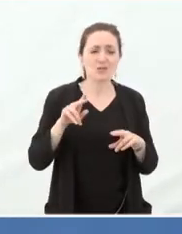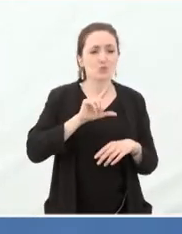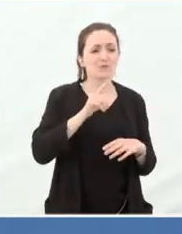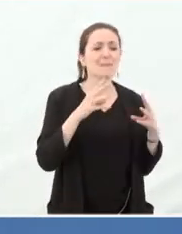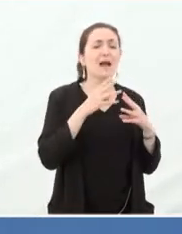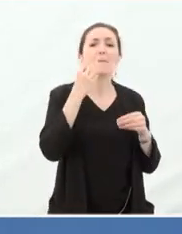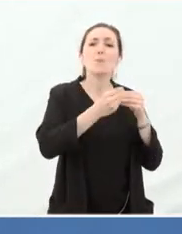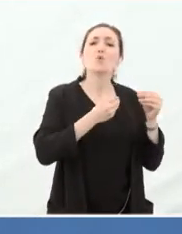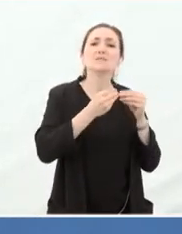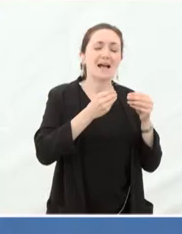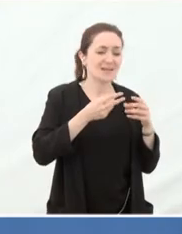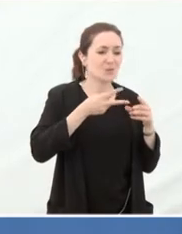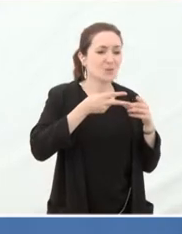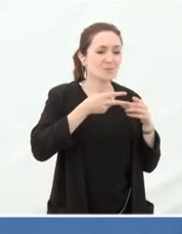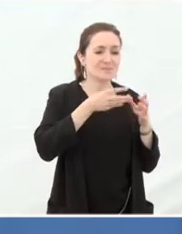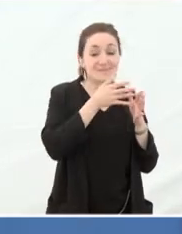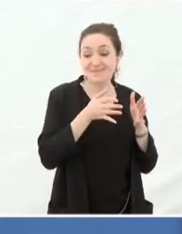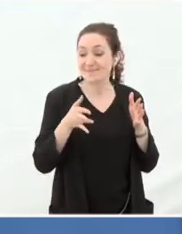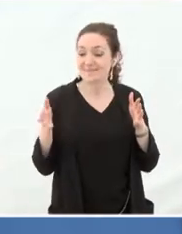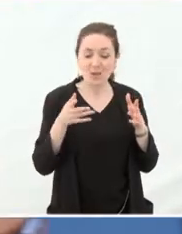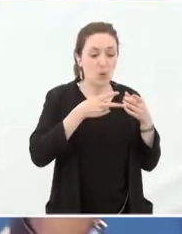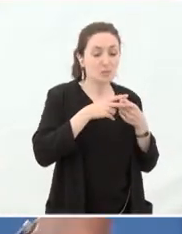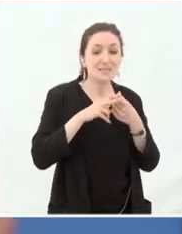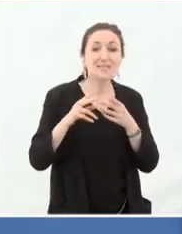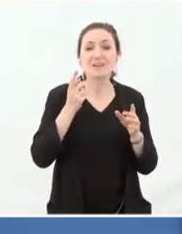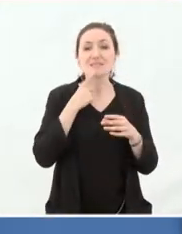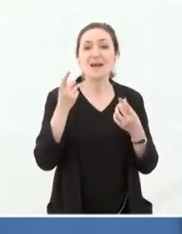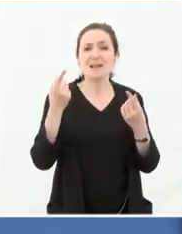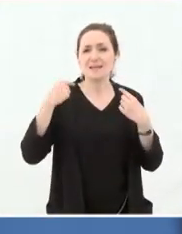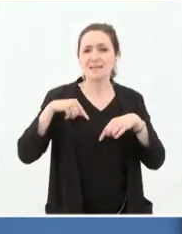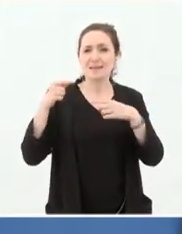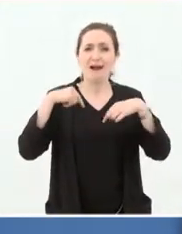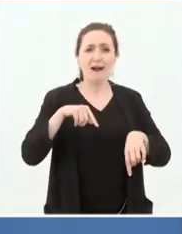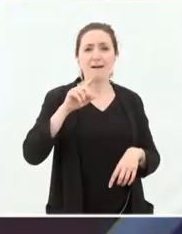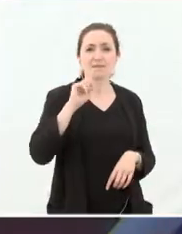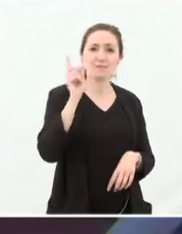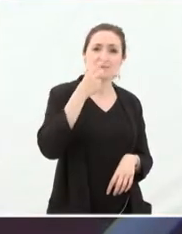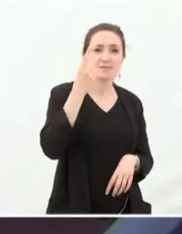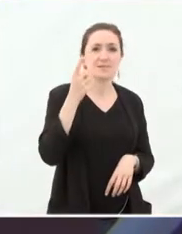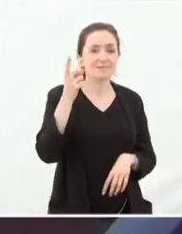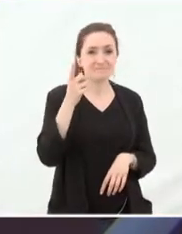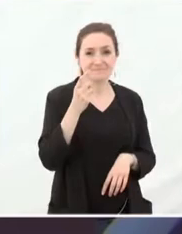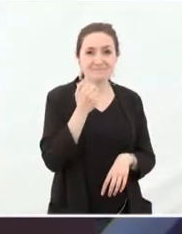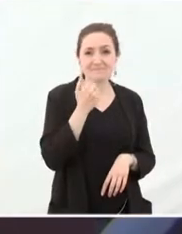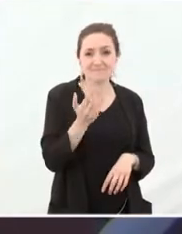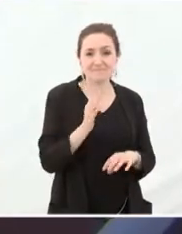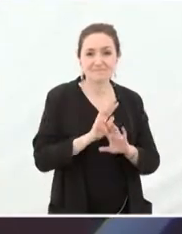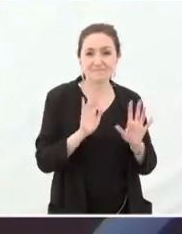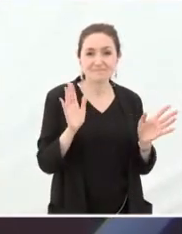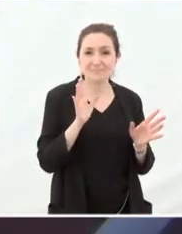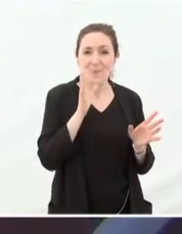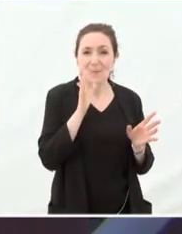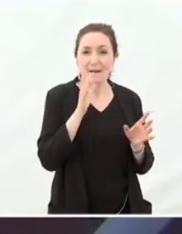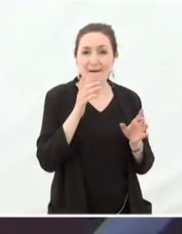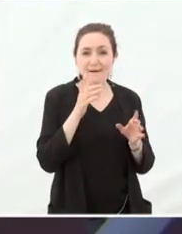mondiale, ne marche plus. Au fond, aujourd'hui, les États, la communauté des États n'arrive plus à produire du